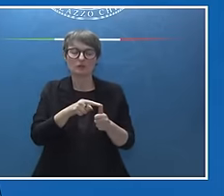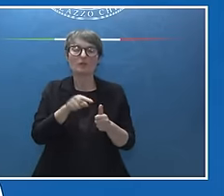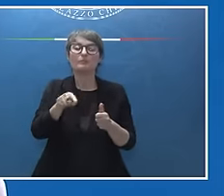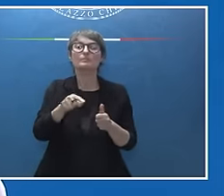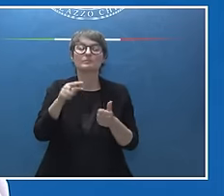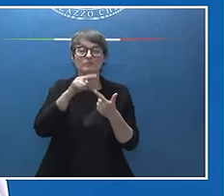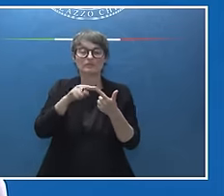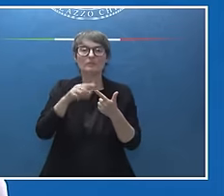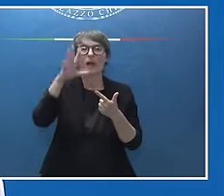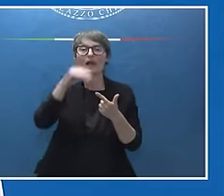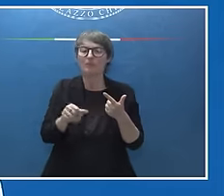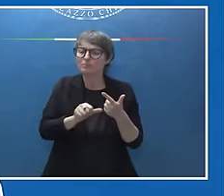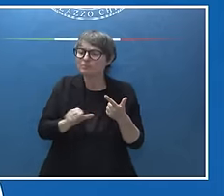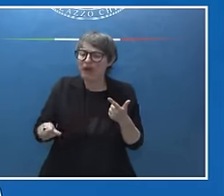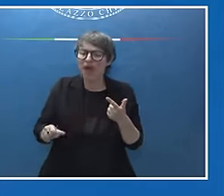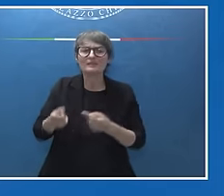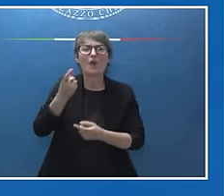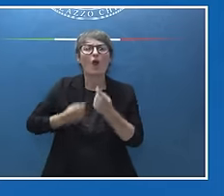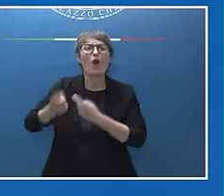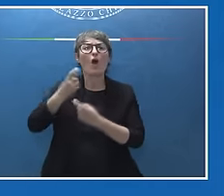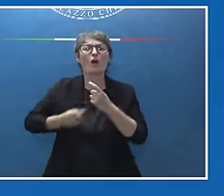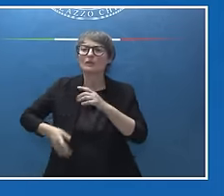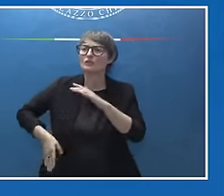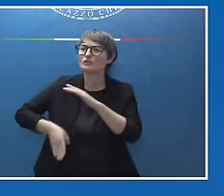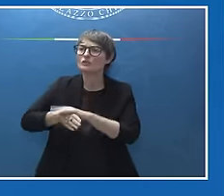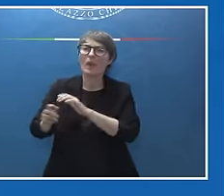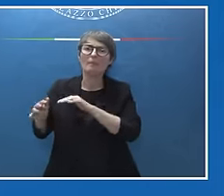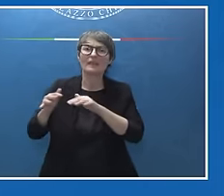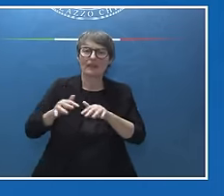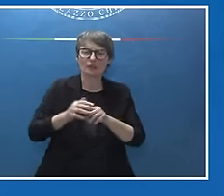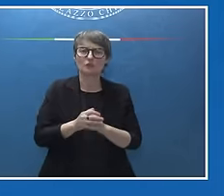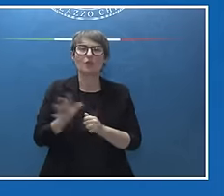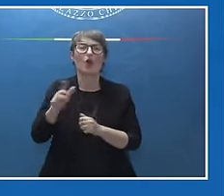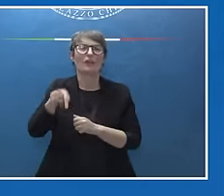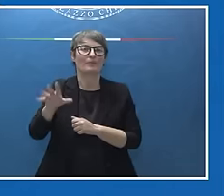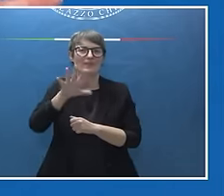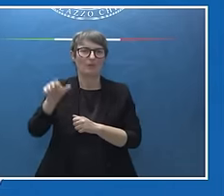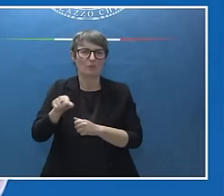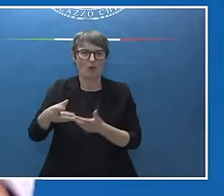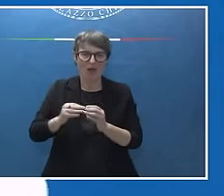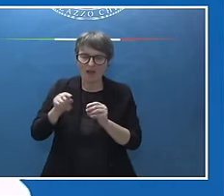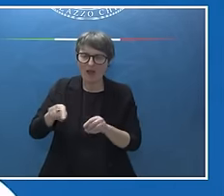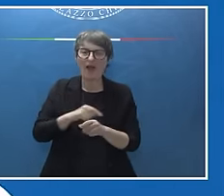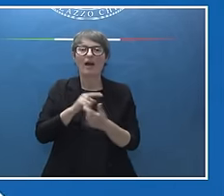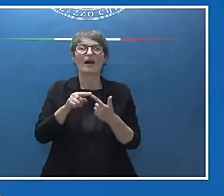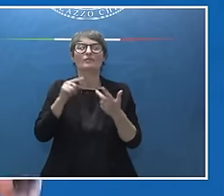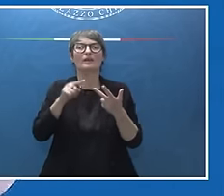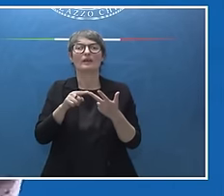della migrazione, quindi tutto il lavoro sul quale non torno rispetto all'Africa, la capacità di